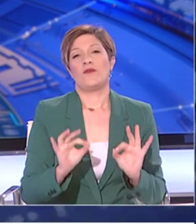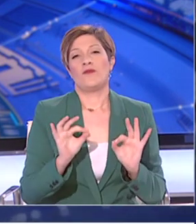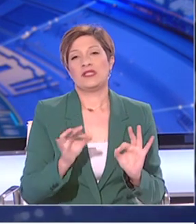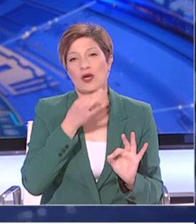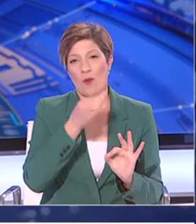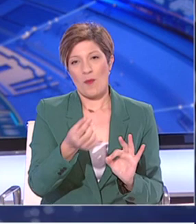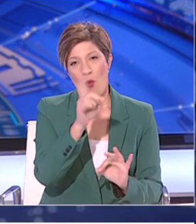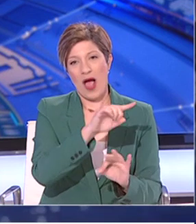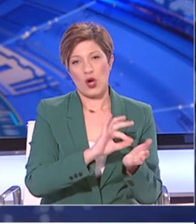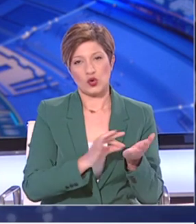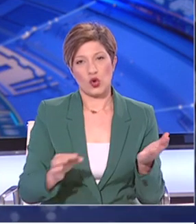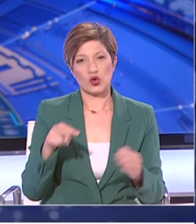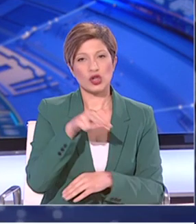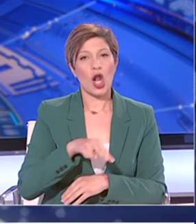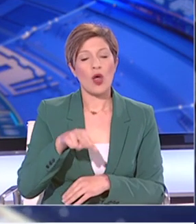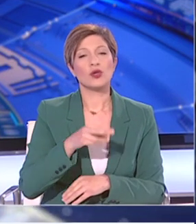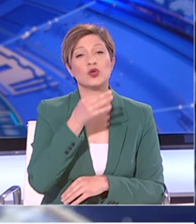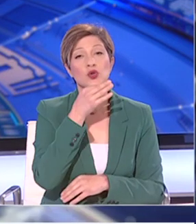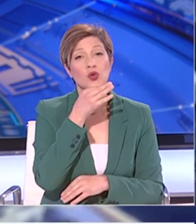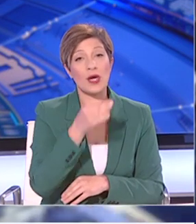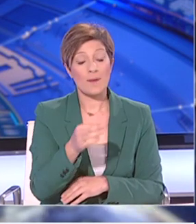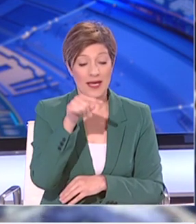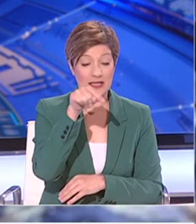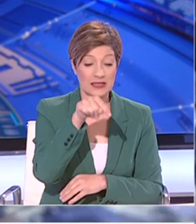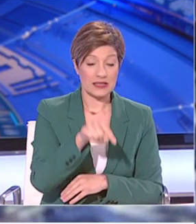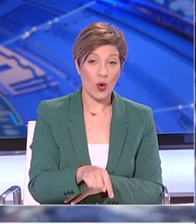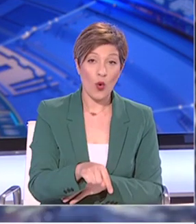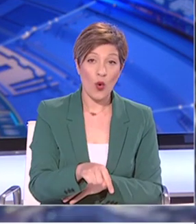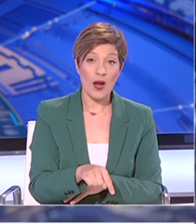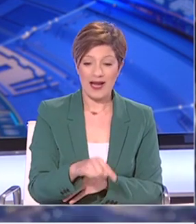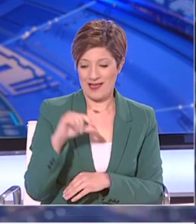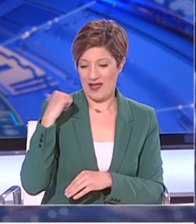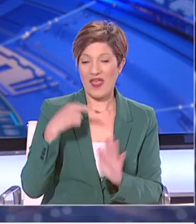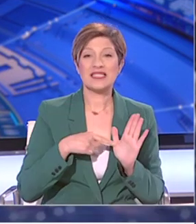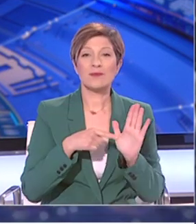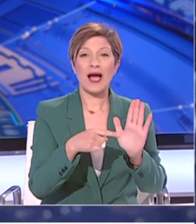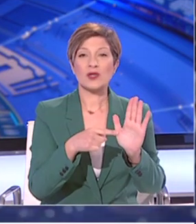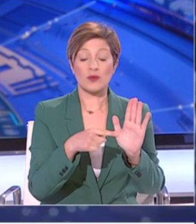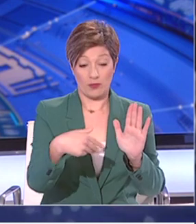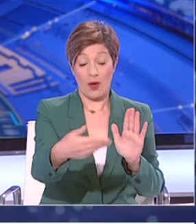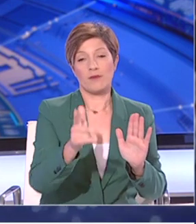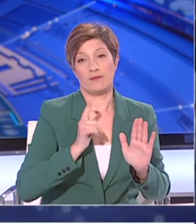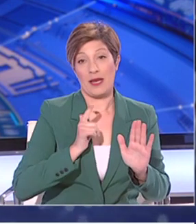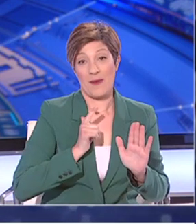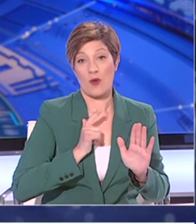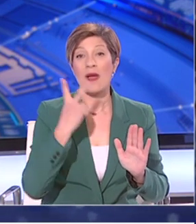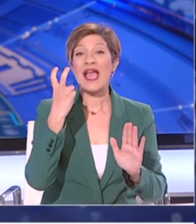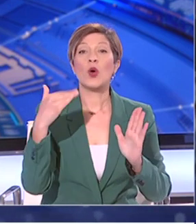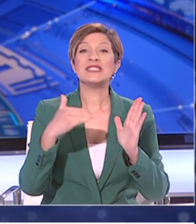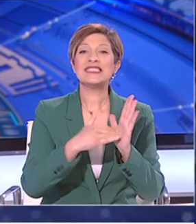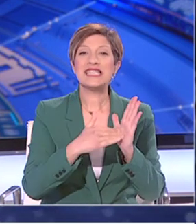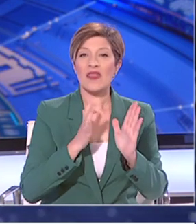Μάριος Λοΐζου, ότι με την νέα επιδημιολογική ελέτη των 20.000 διαγνωστικότητες